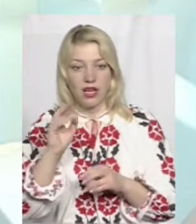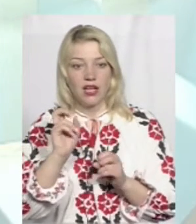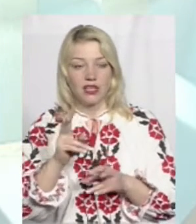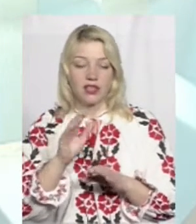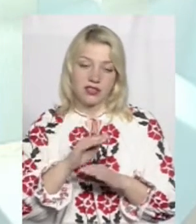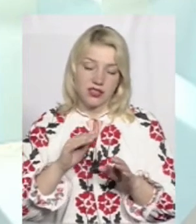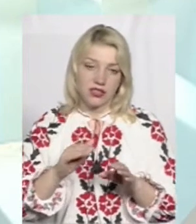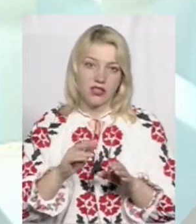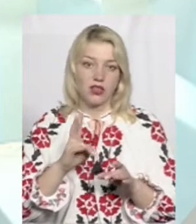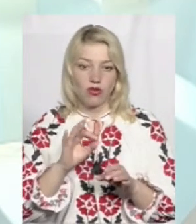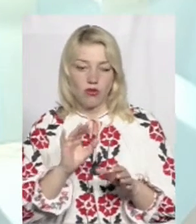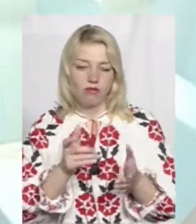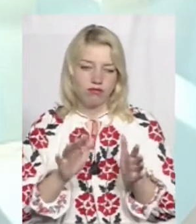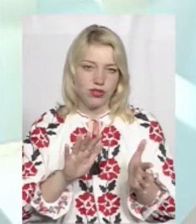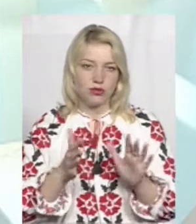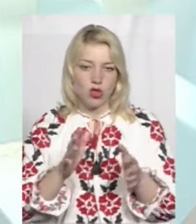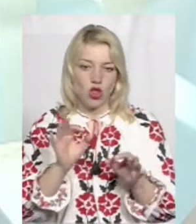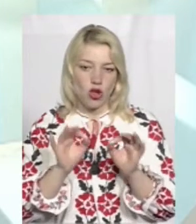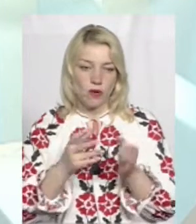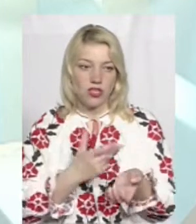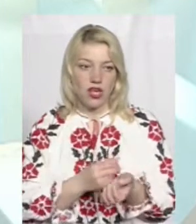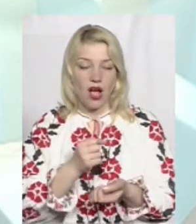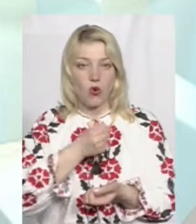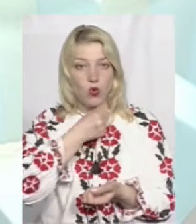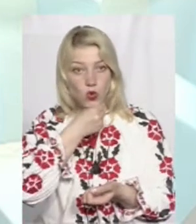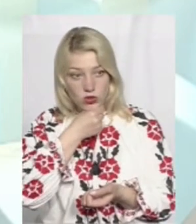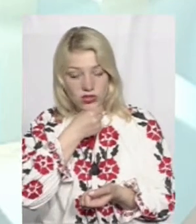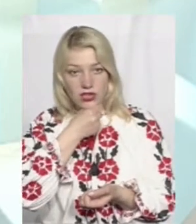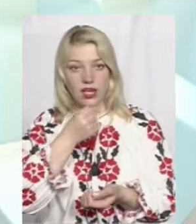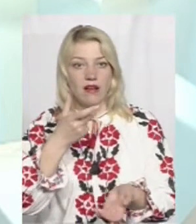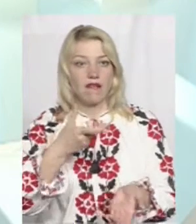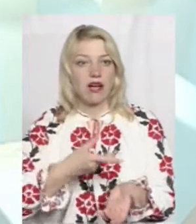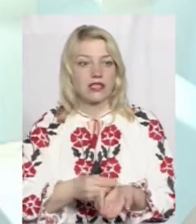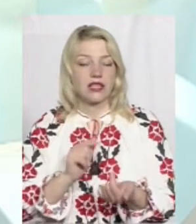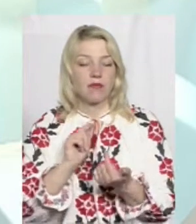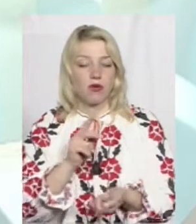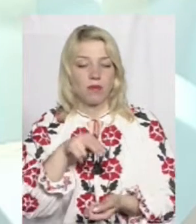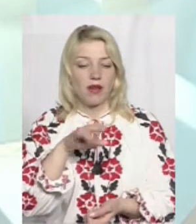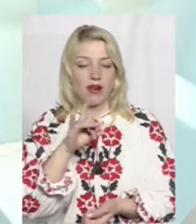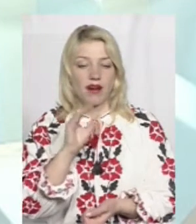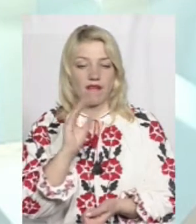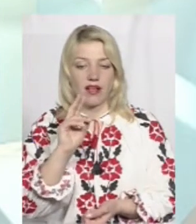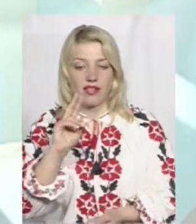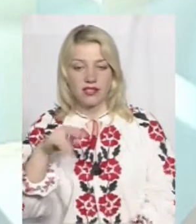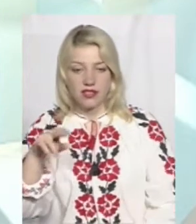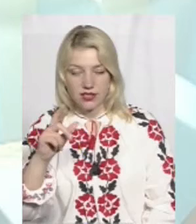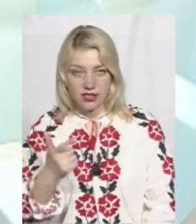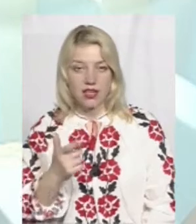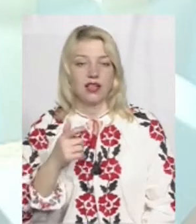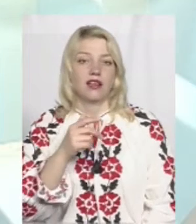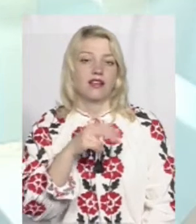ніяк, але в нас вони більш-менш нормально щепляться. А у дорослих вакцинація проти правцю і дифтерії, вона в нас